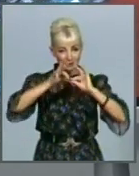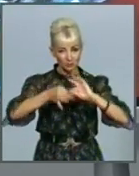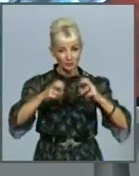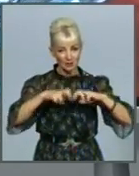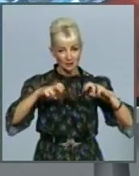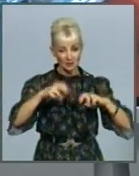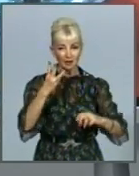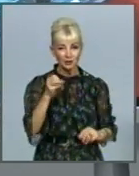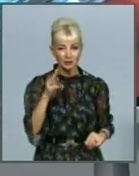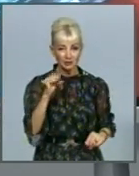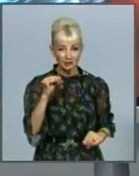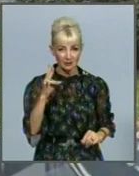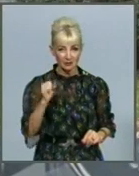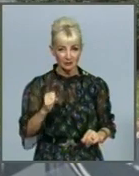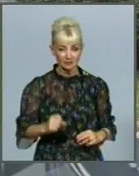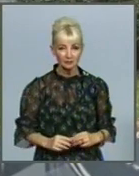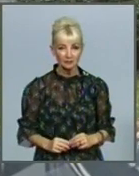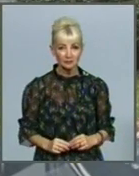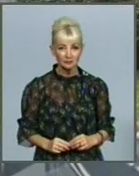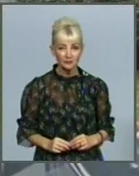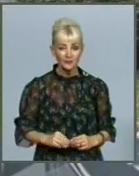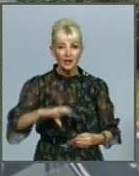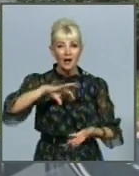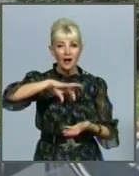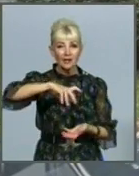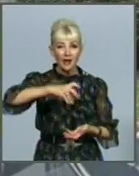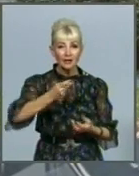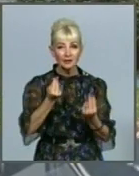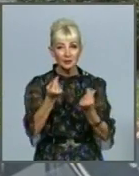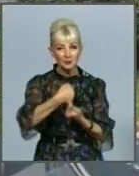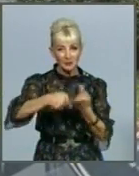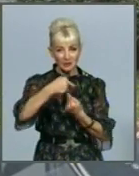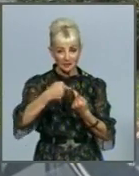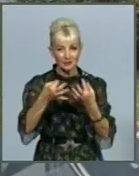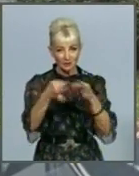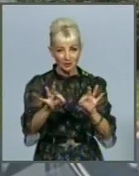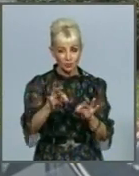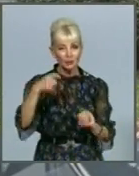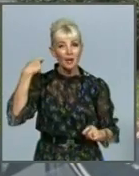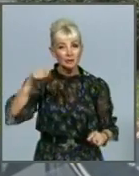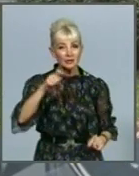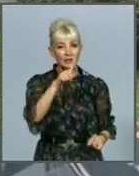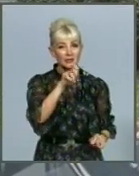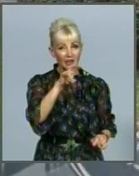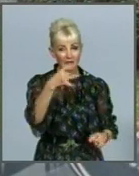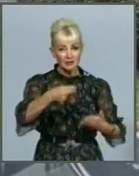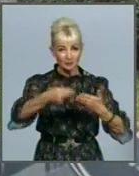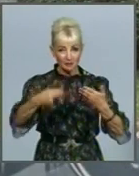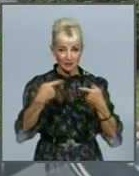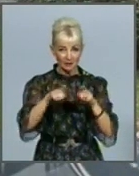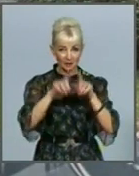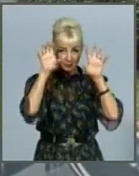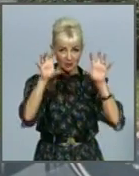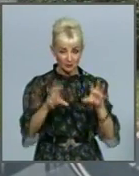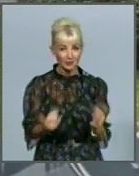Яна Щетиніна. Гральний бізнес легалізовано. Президент Володимир Зеленський підписав такий закон.